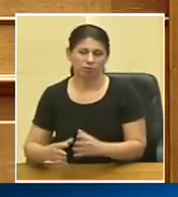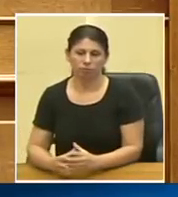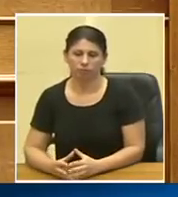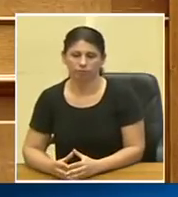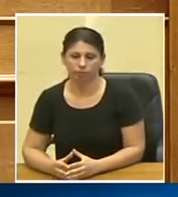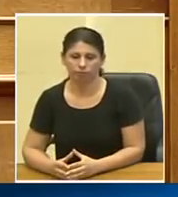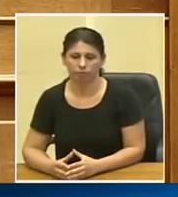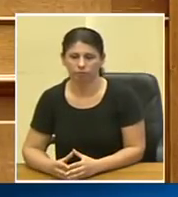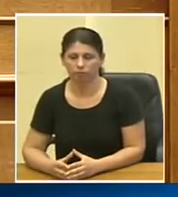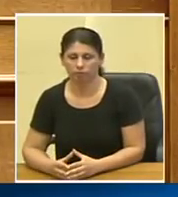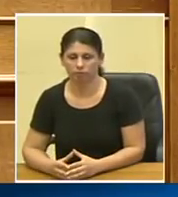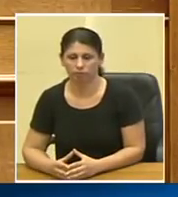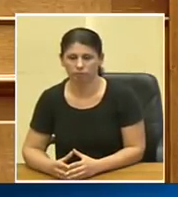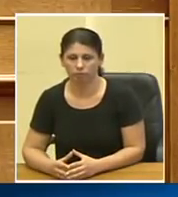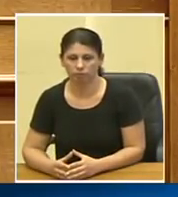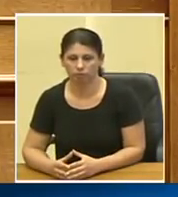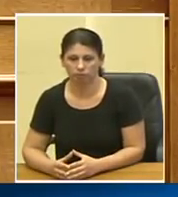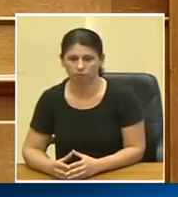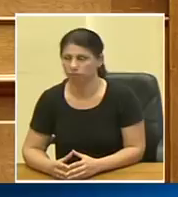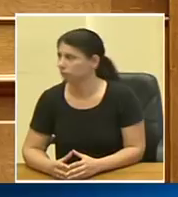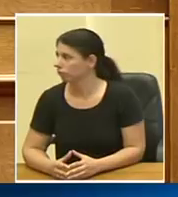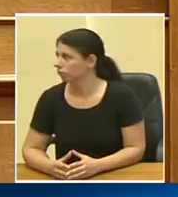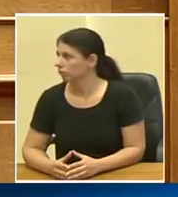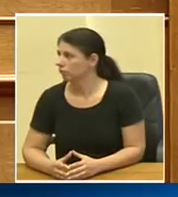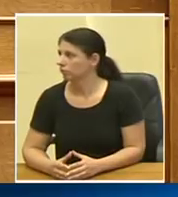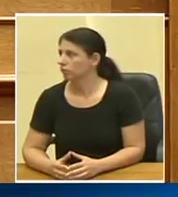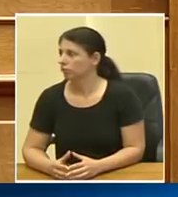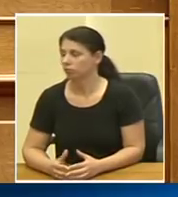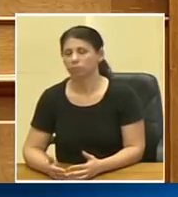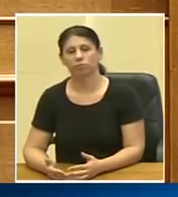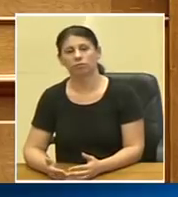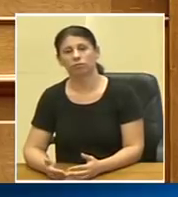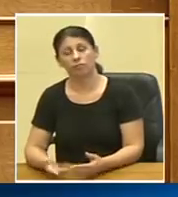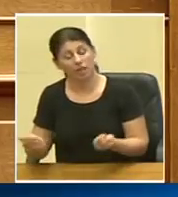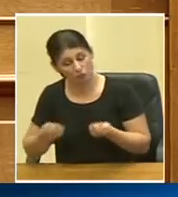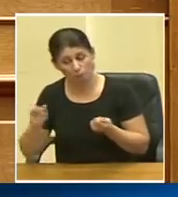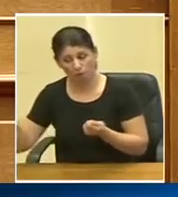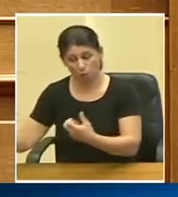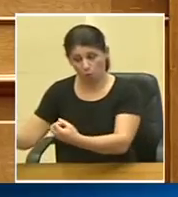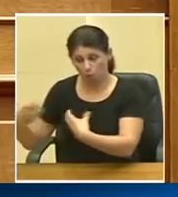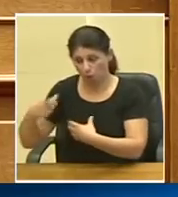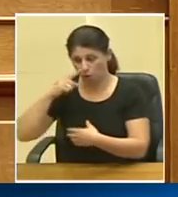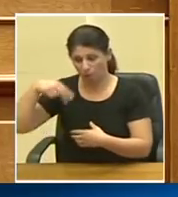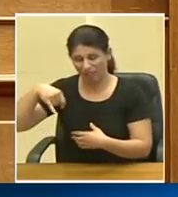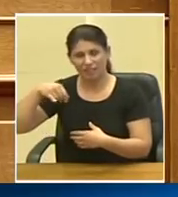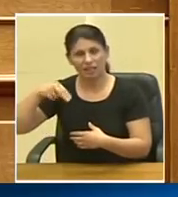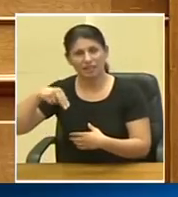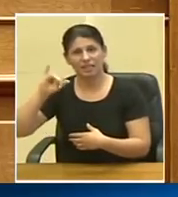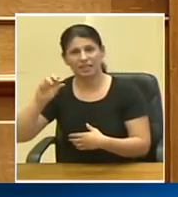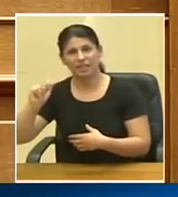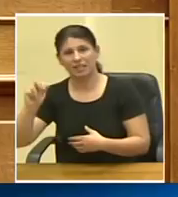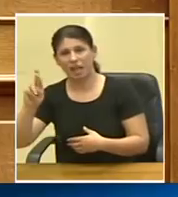Το δεύτερο, και χρησιμοποιούμε τη δωρεά του Νιάρχου, και αυτό είναι και η πολύ μεγάλη διαφορά,